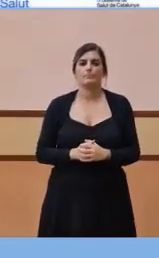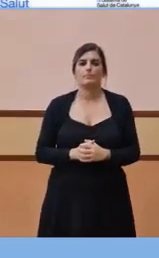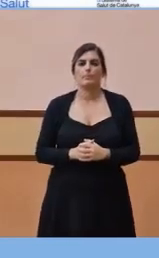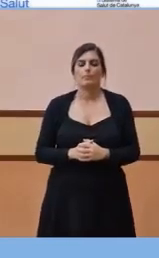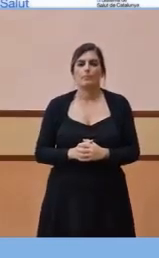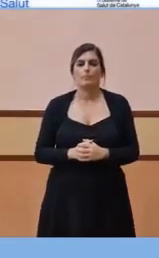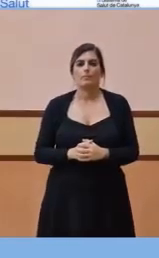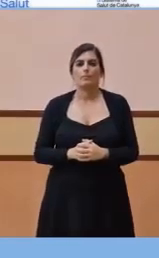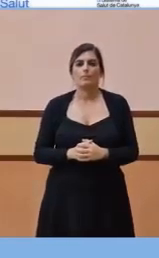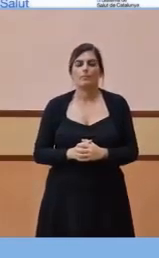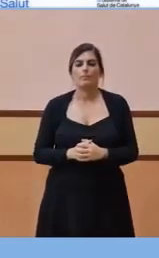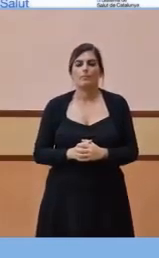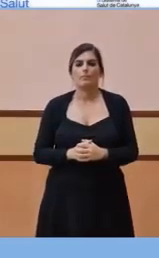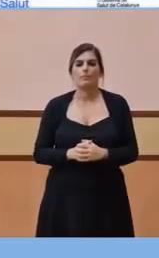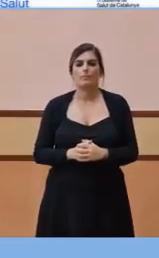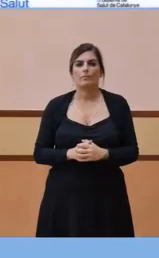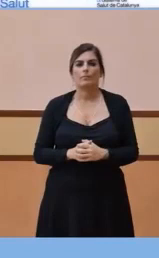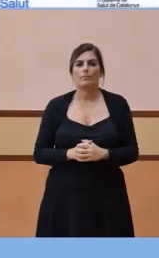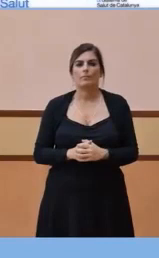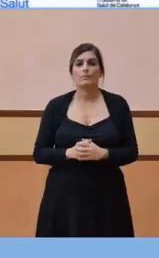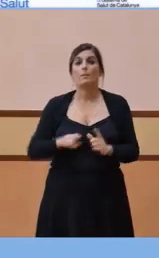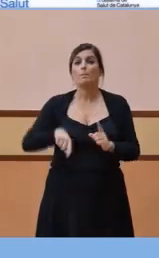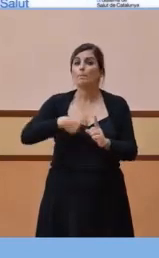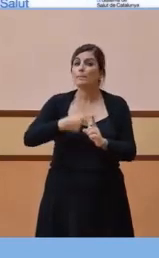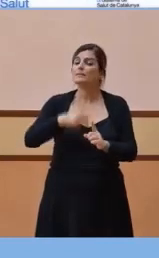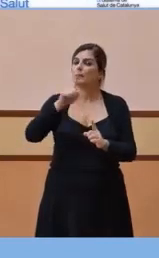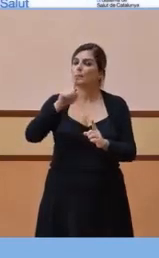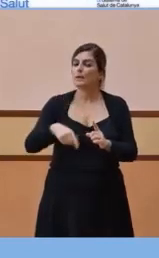I reforçar, evidentment, la sectorització,